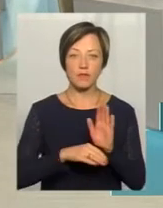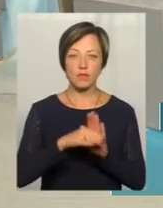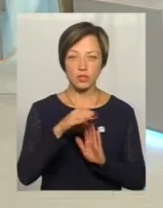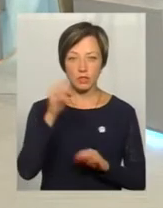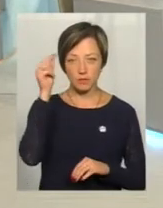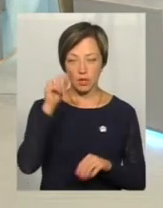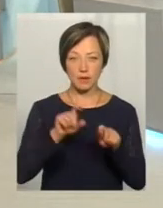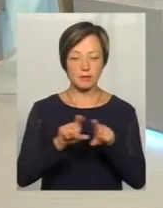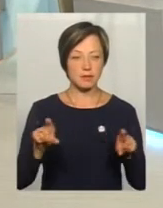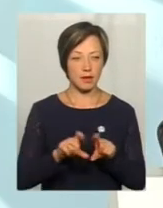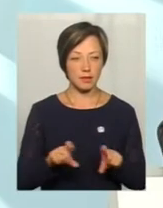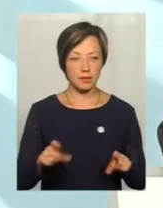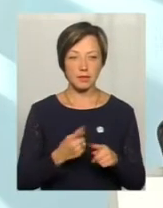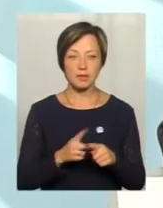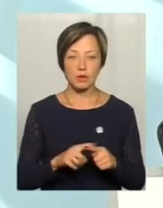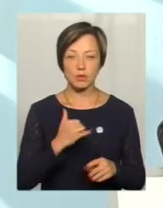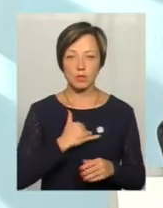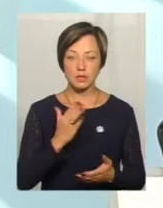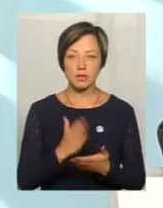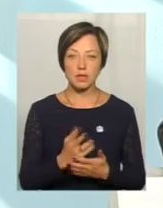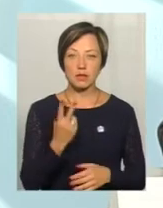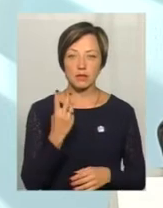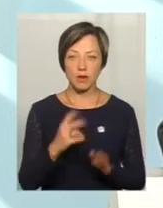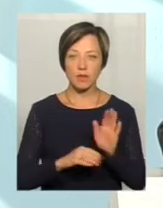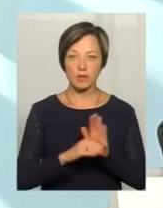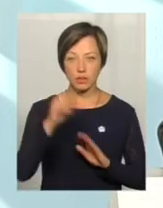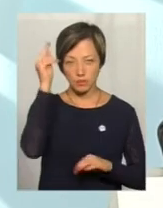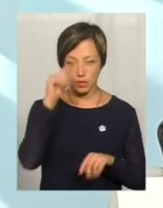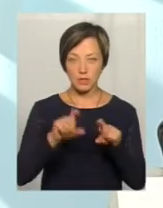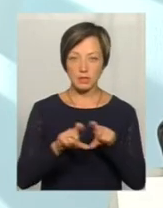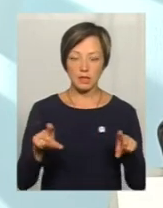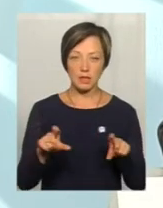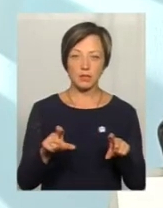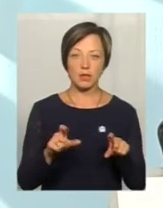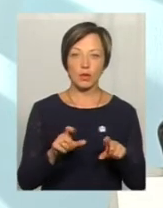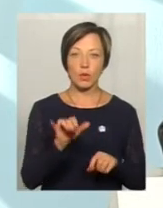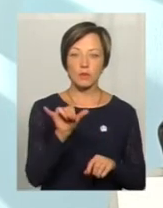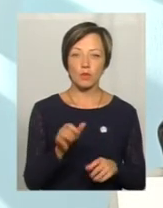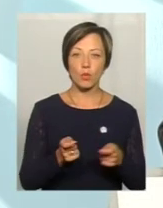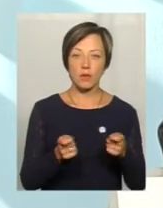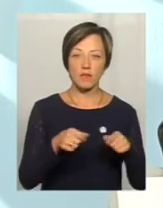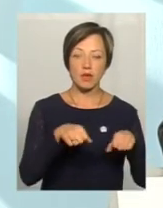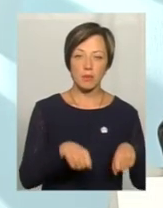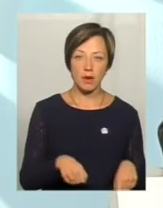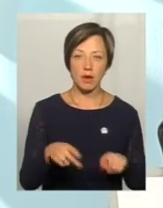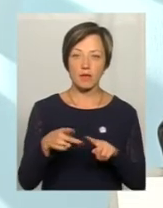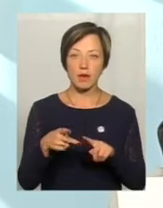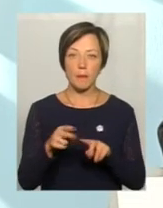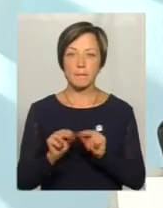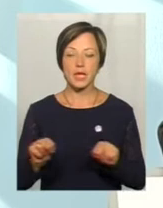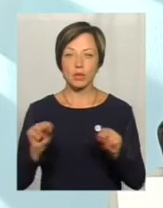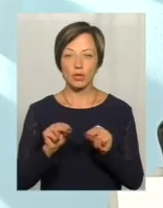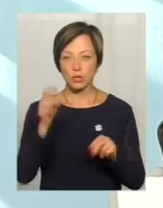навчальних закладах. Це в нас є два вищих навчальних заклади, це Університет опорулення та права і гуманітарно